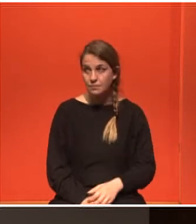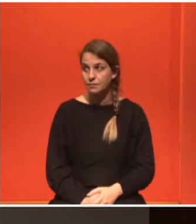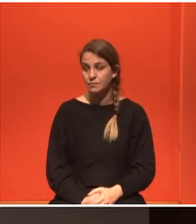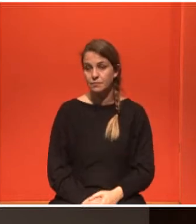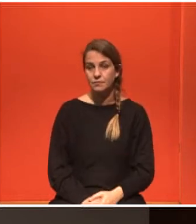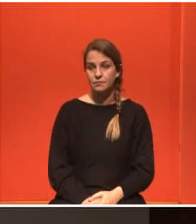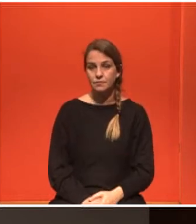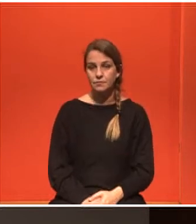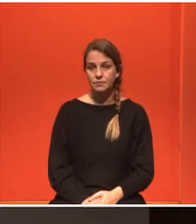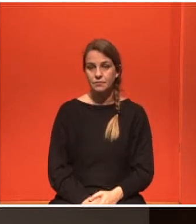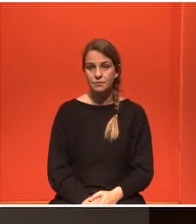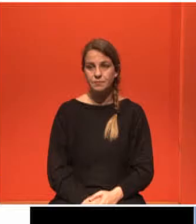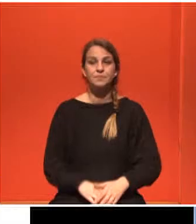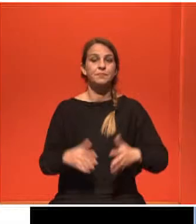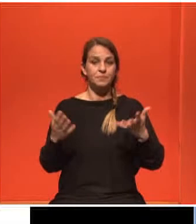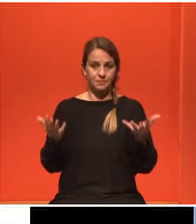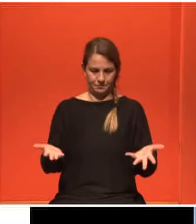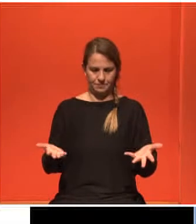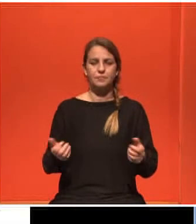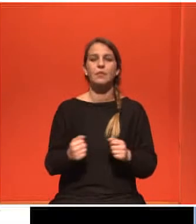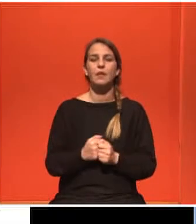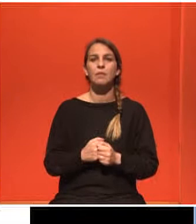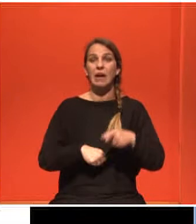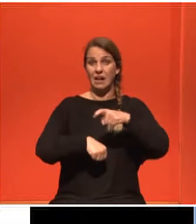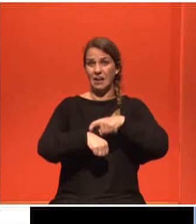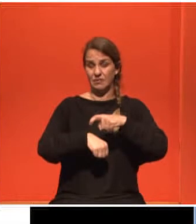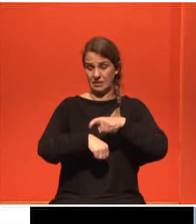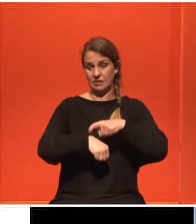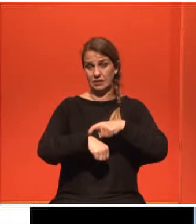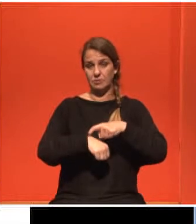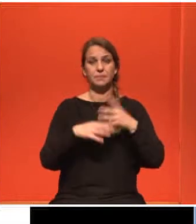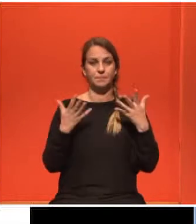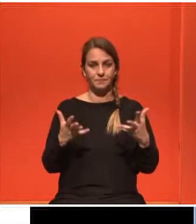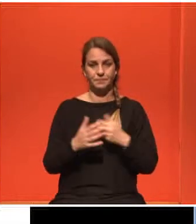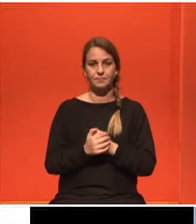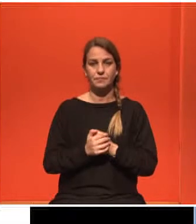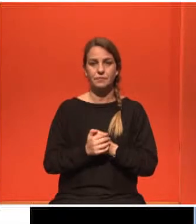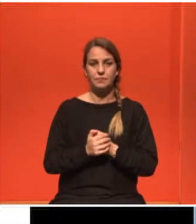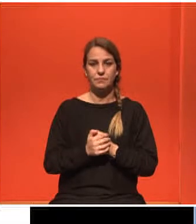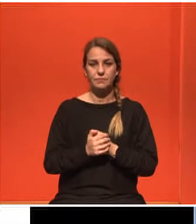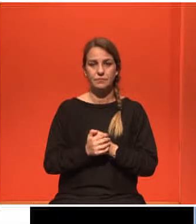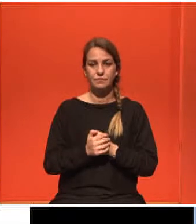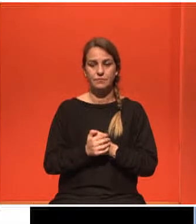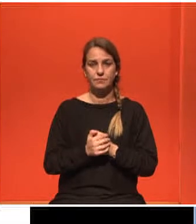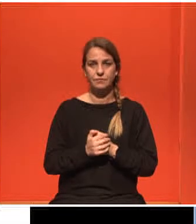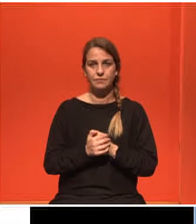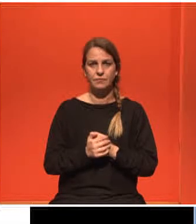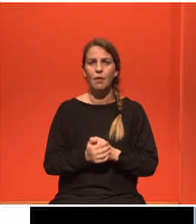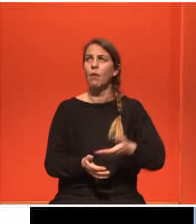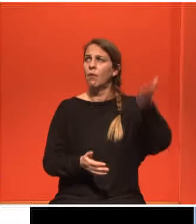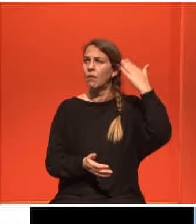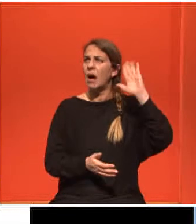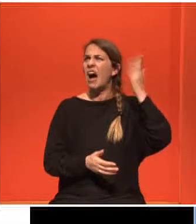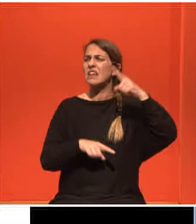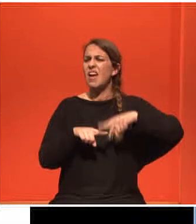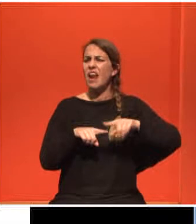λοιπόν ουσιαστικά είμαστε σε μια φάση αυτή τη στιγμή που αυτά που από τον Ιπποκράτη ξέρουμε